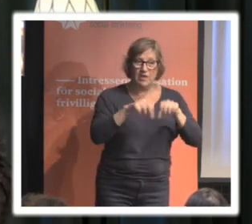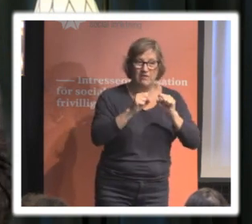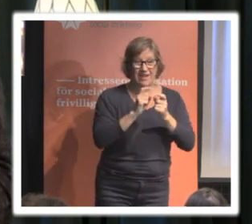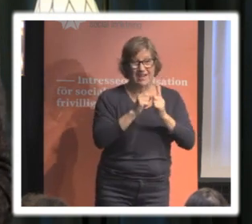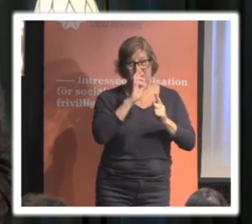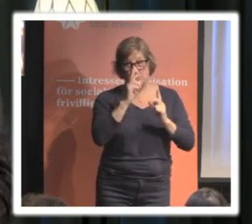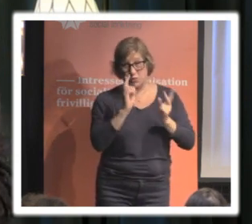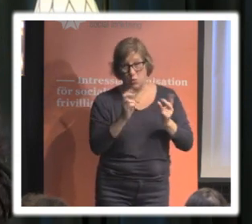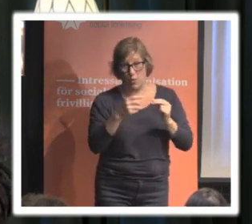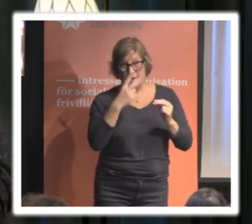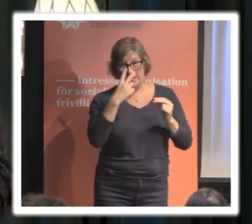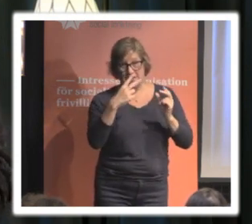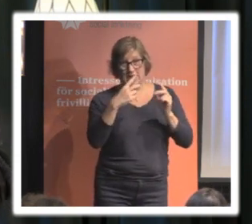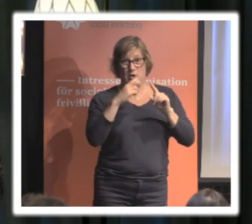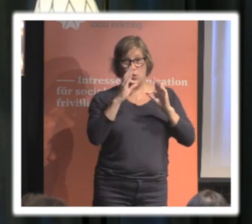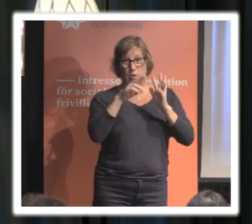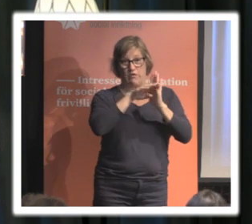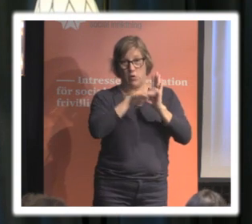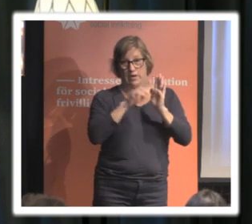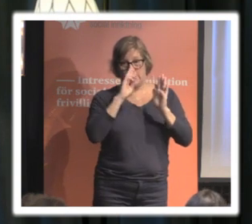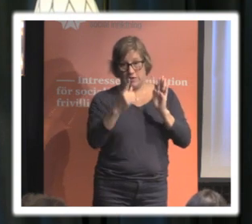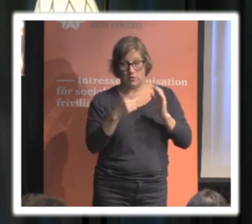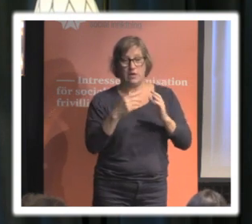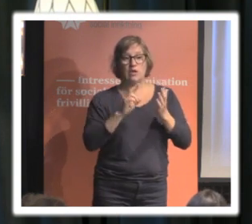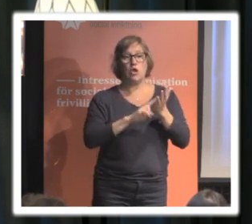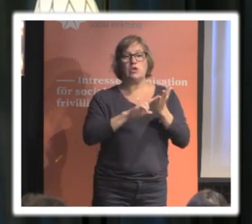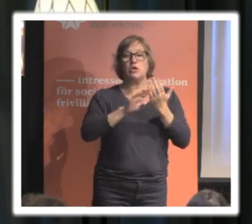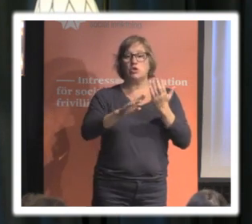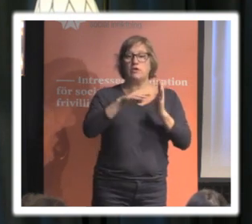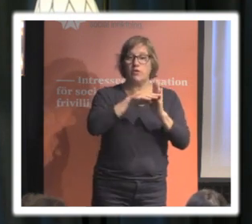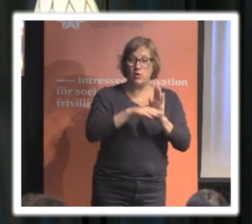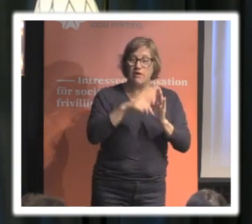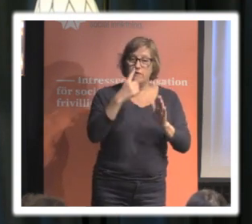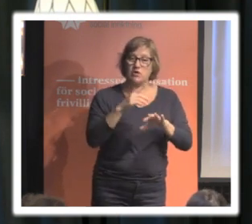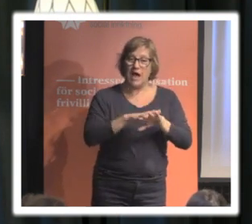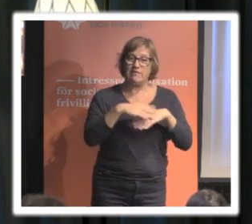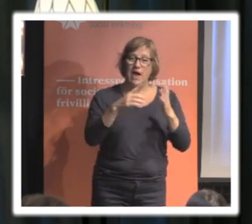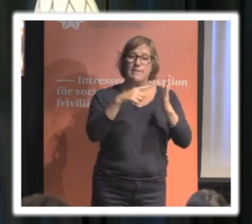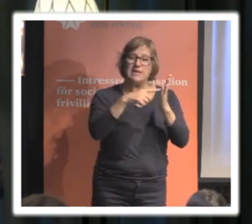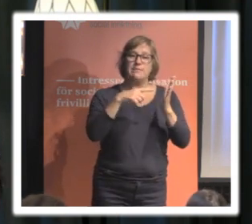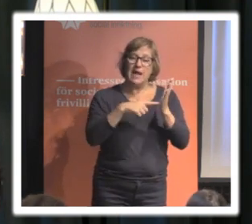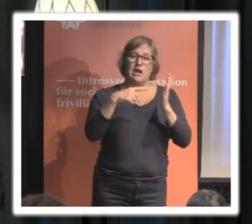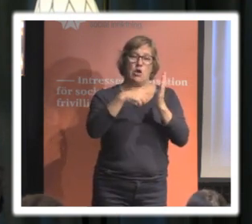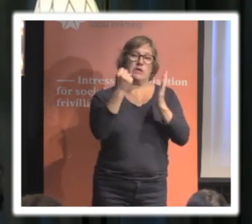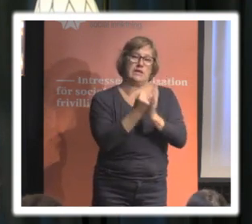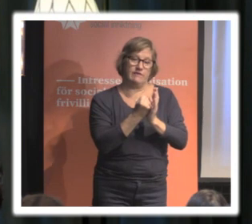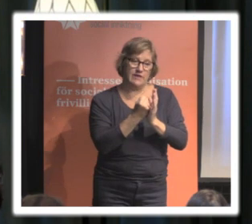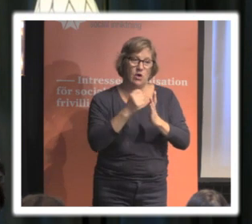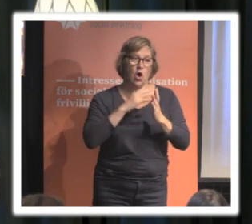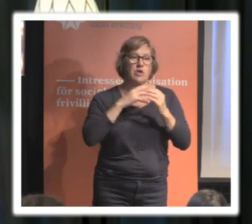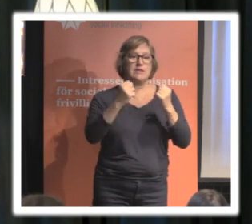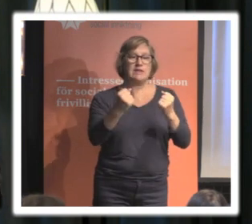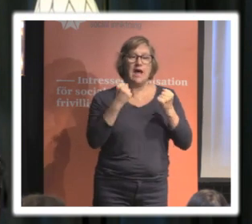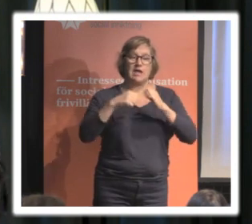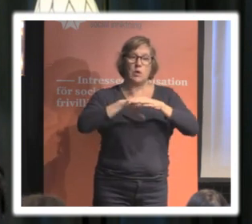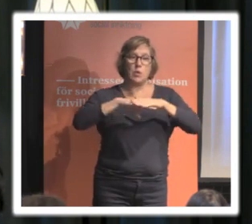man tittar på förordningens bestämmelser. Dataskyddsförordningen är framförallt en principiell lagstiftning. Den har en stark bas